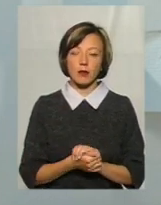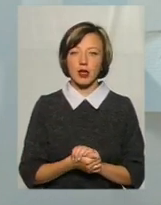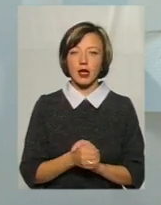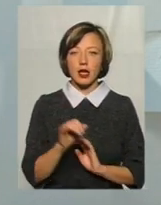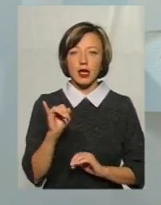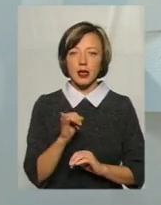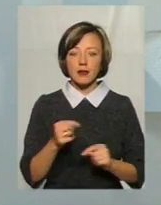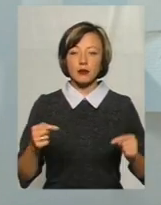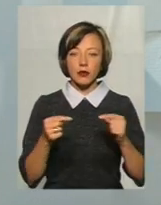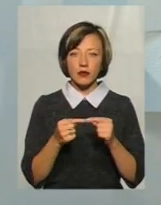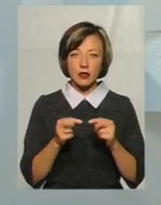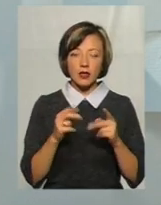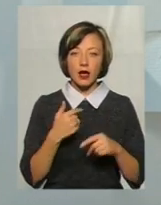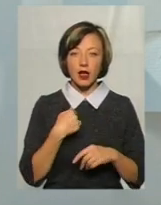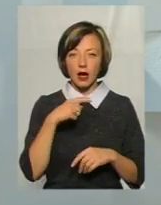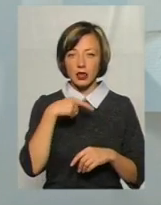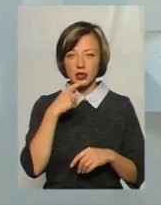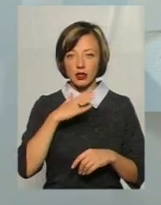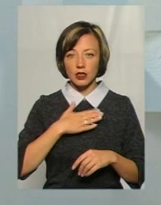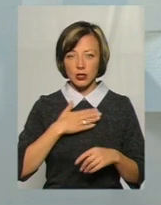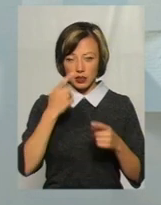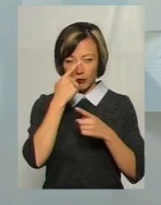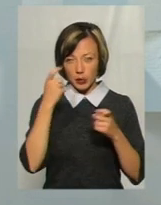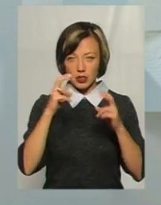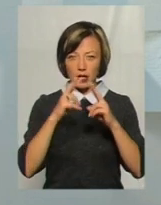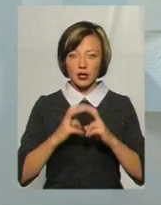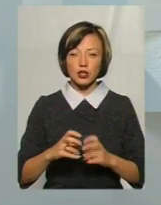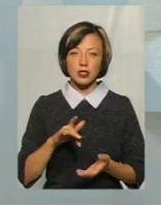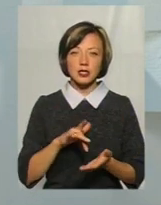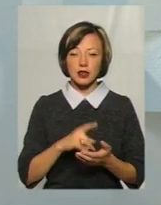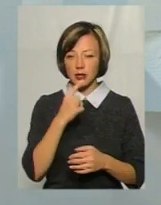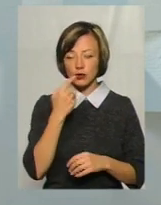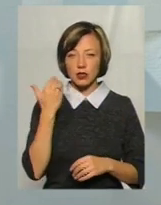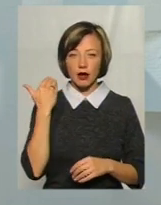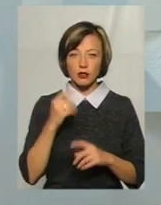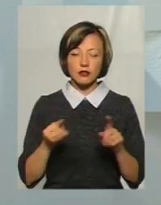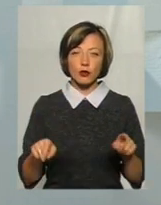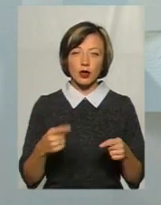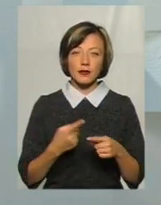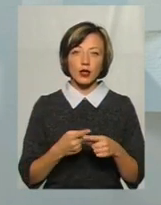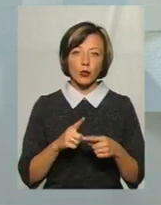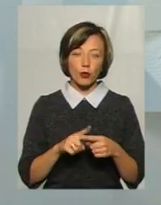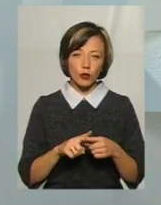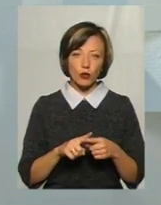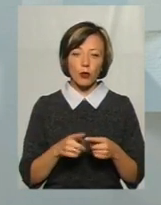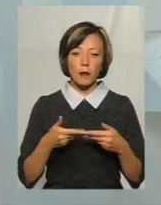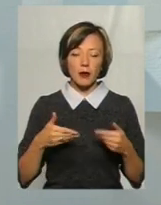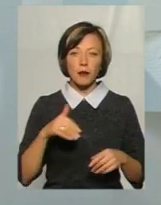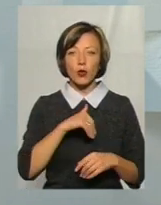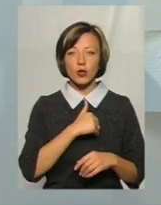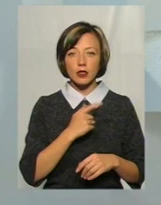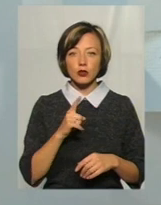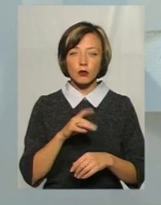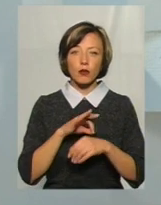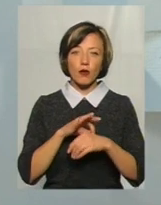і, відповідно, так як я вже казала, що наш інформаційно-аналітичний центр нещодавно створився, тому ми би хотіли, звичайно,